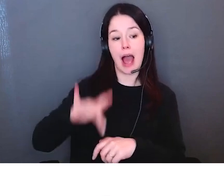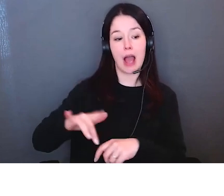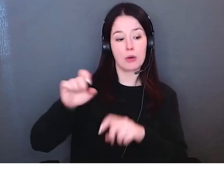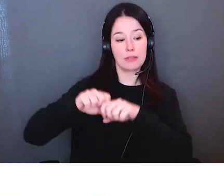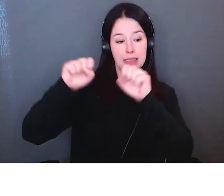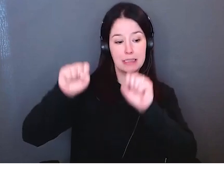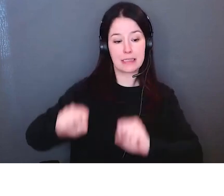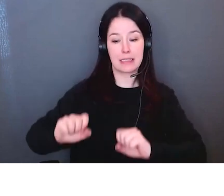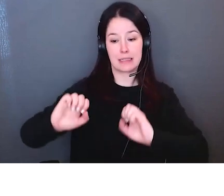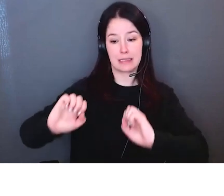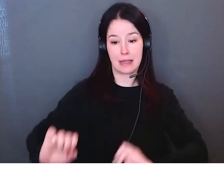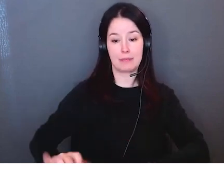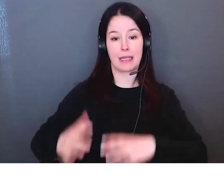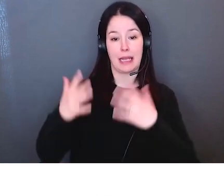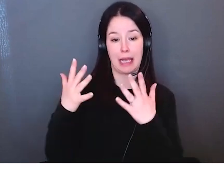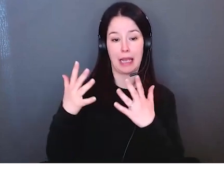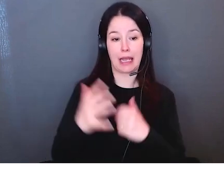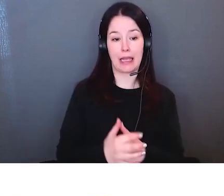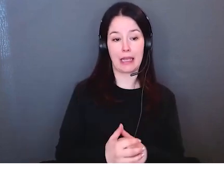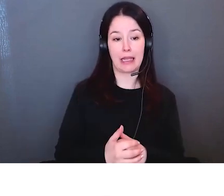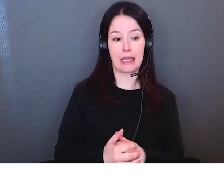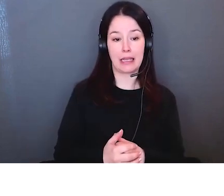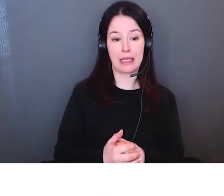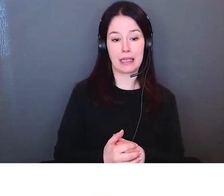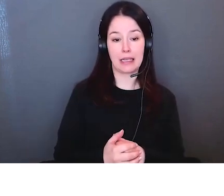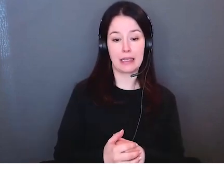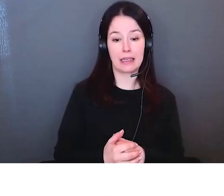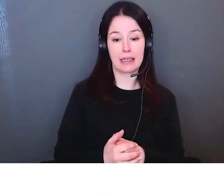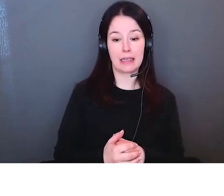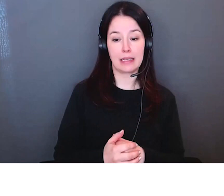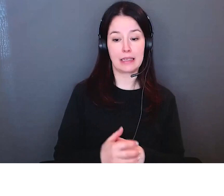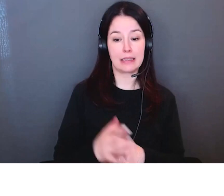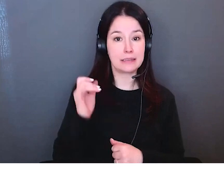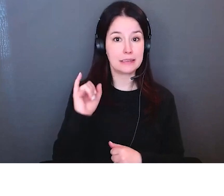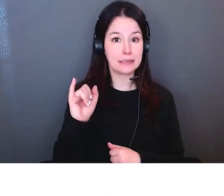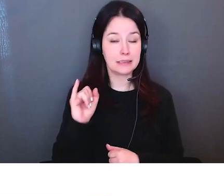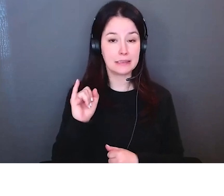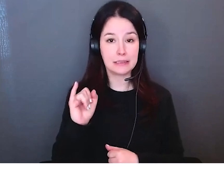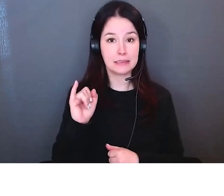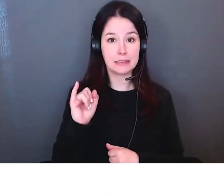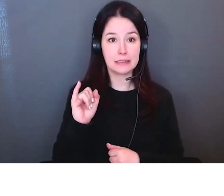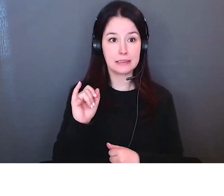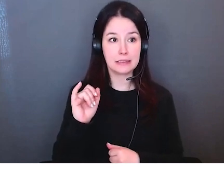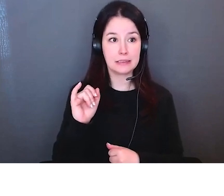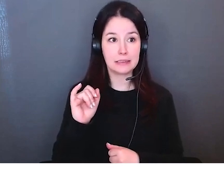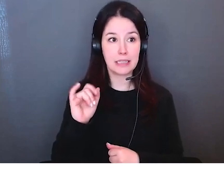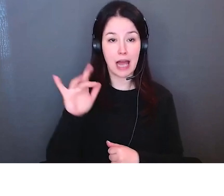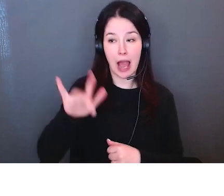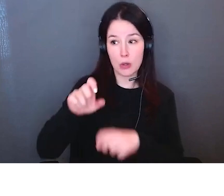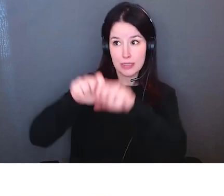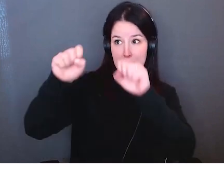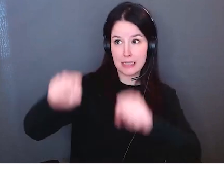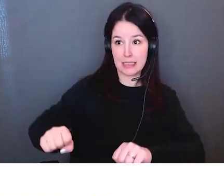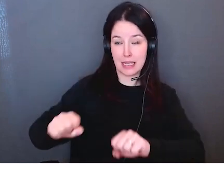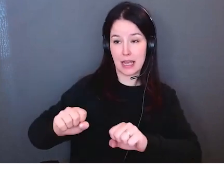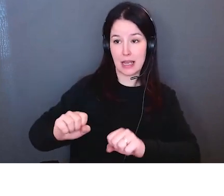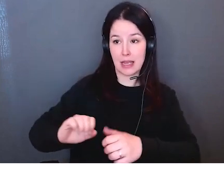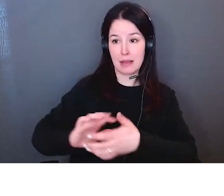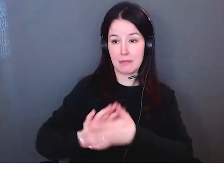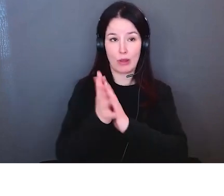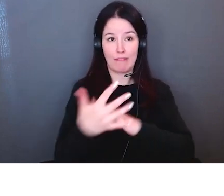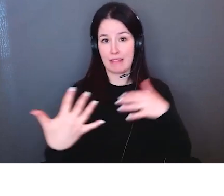et puis l'approche par rapport à la pensée de cause à effet qui nous vient